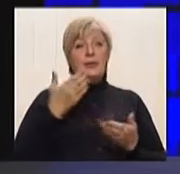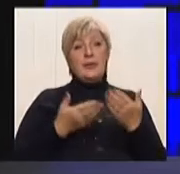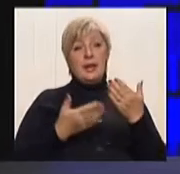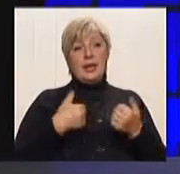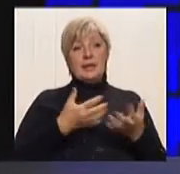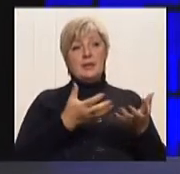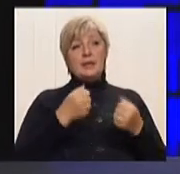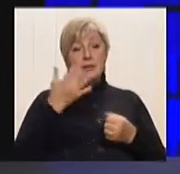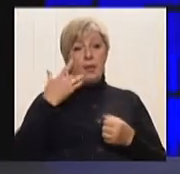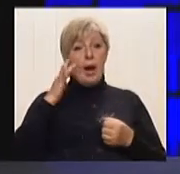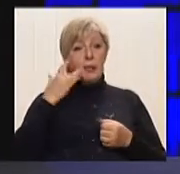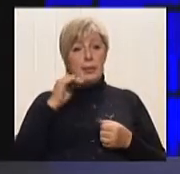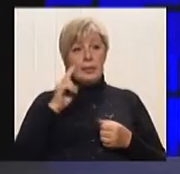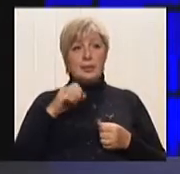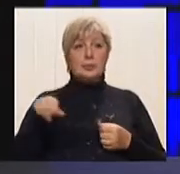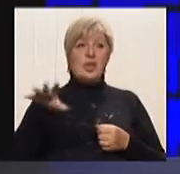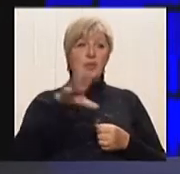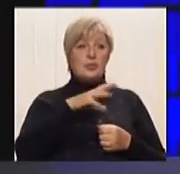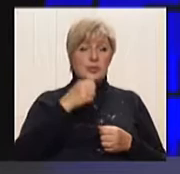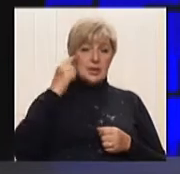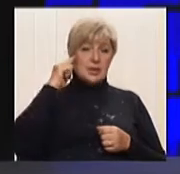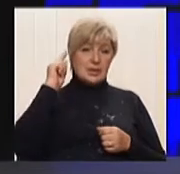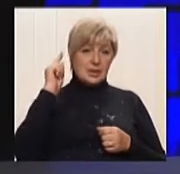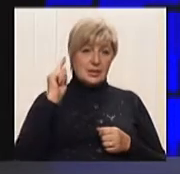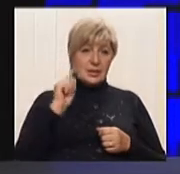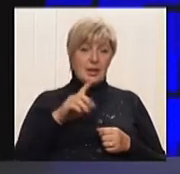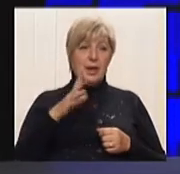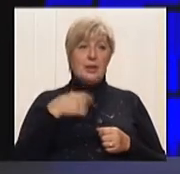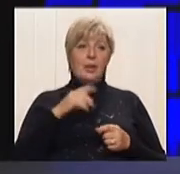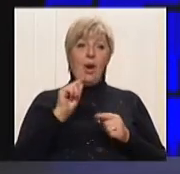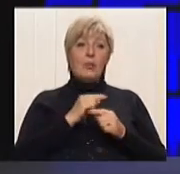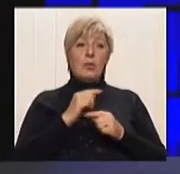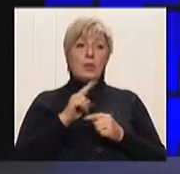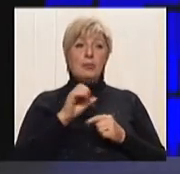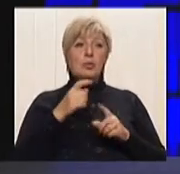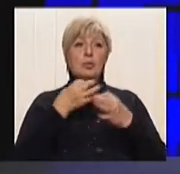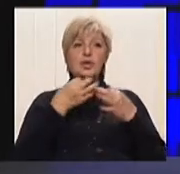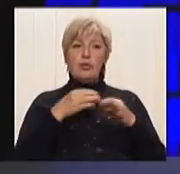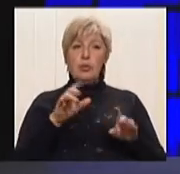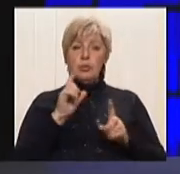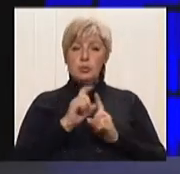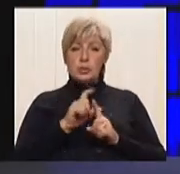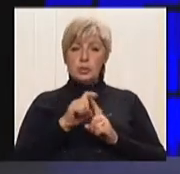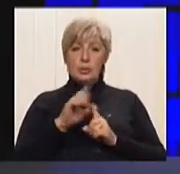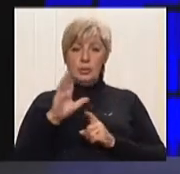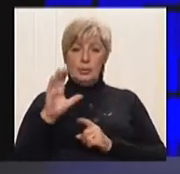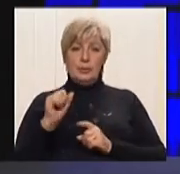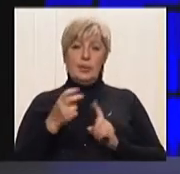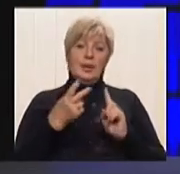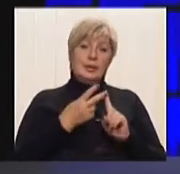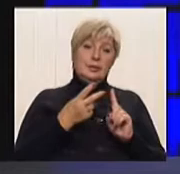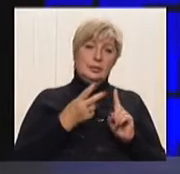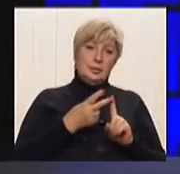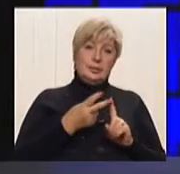Сполучені Штати, то там всі знають першу поправку про свободу слова, друга відповідає про те, що ти